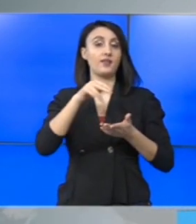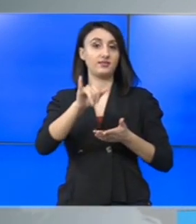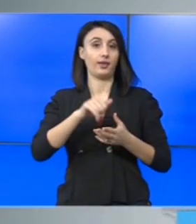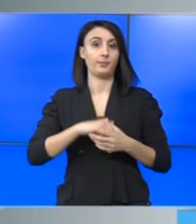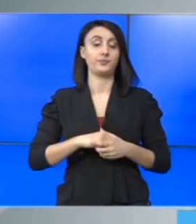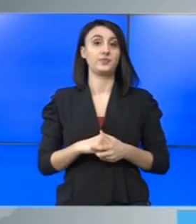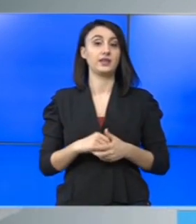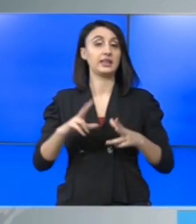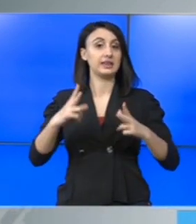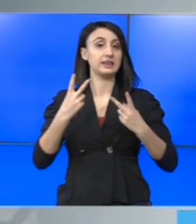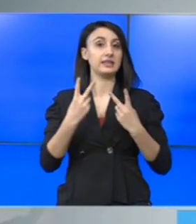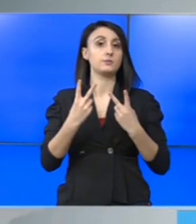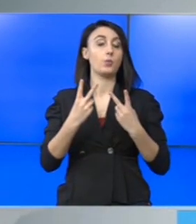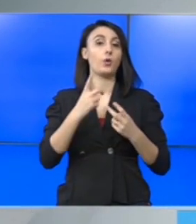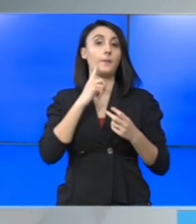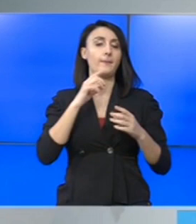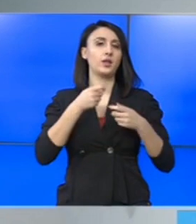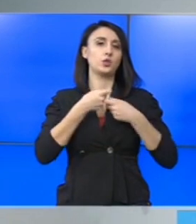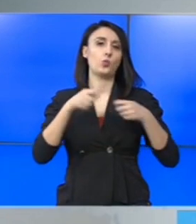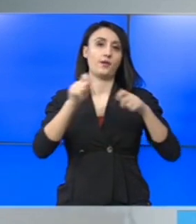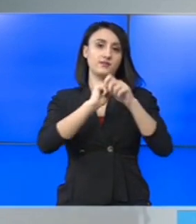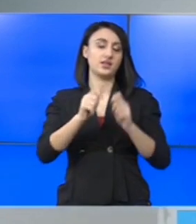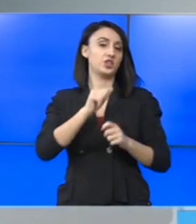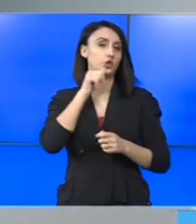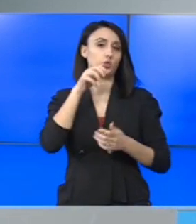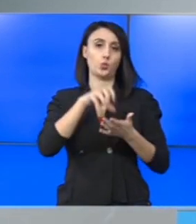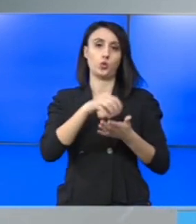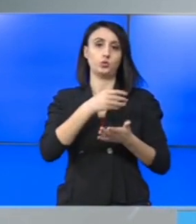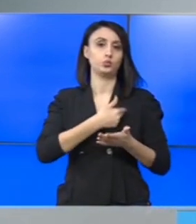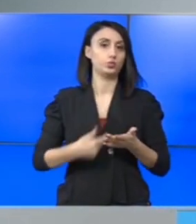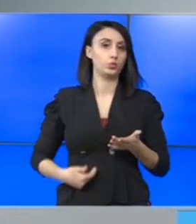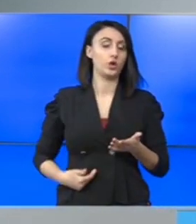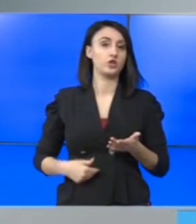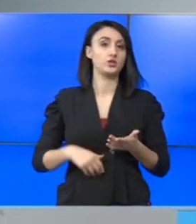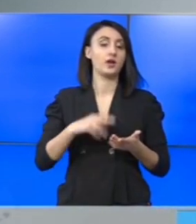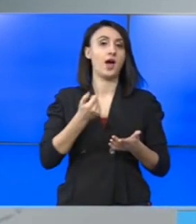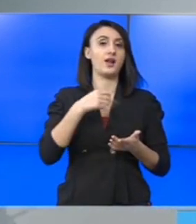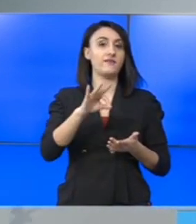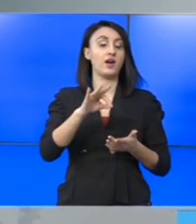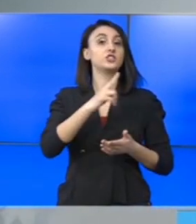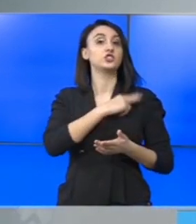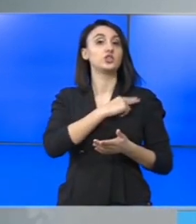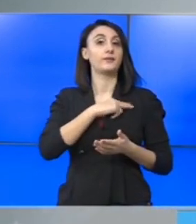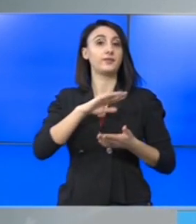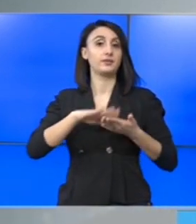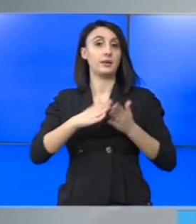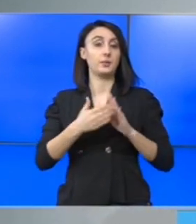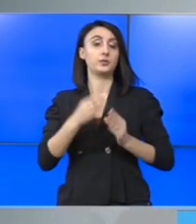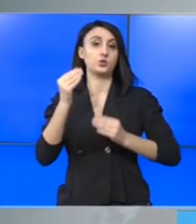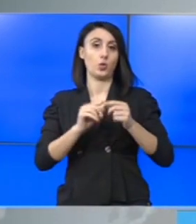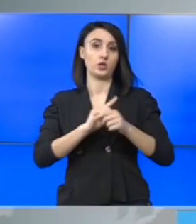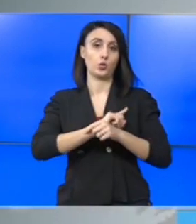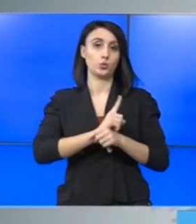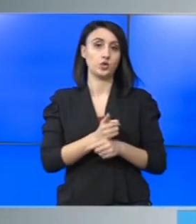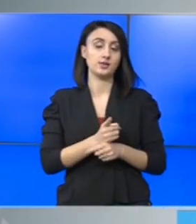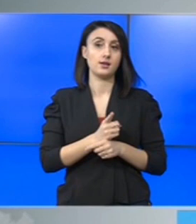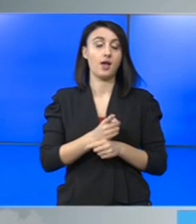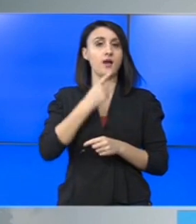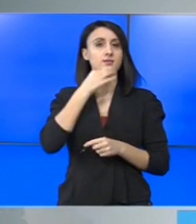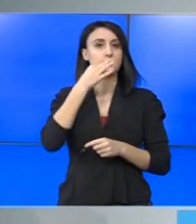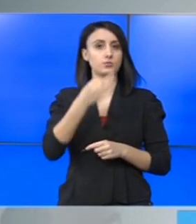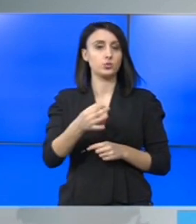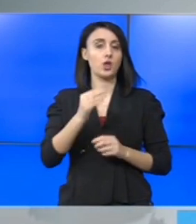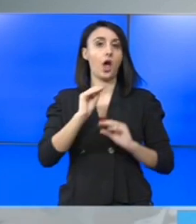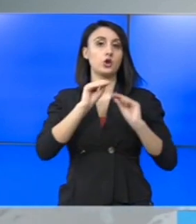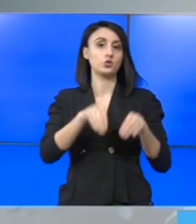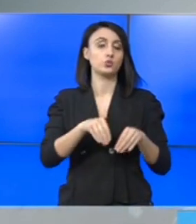disponibile în toată țara și niciun loc în București. Raed Arafat, șeful Departamentului pentru Situații de Urgență, spune că s